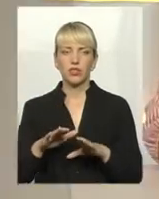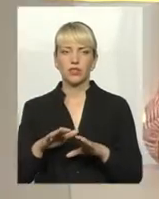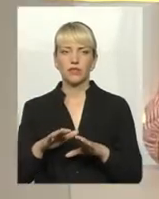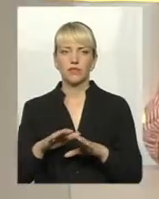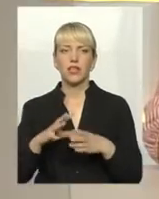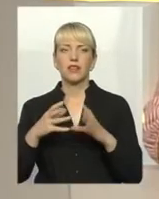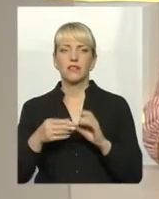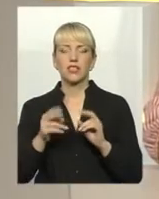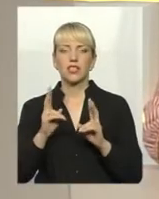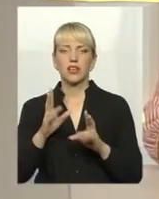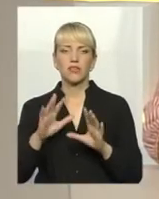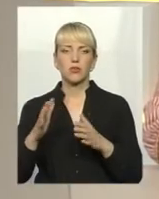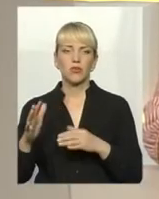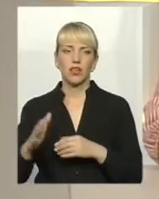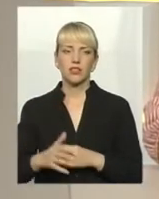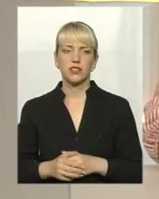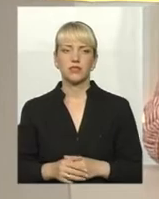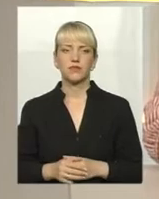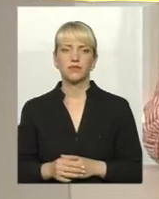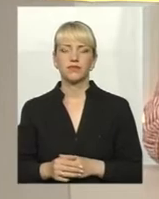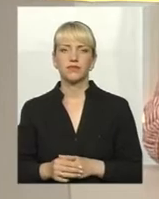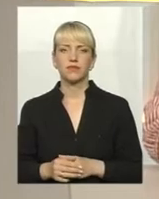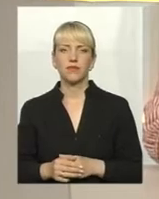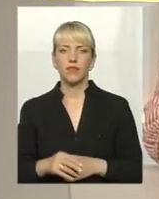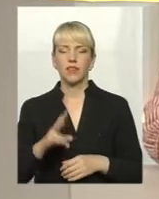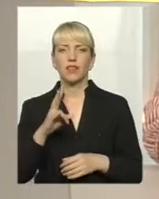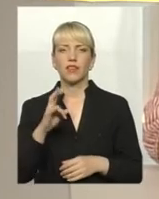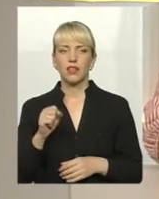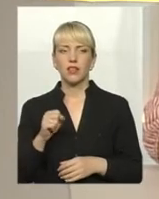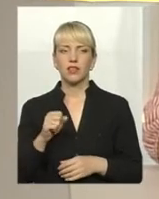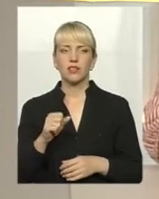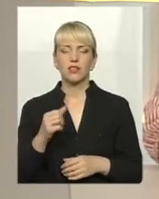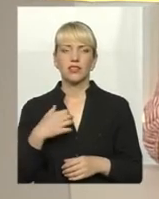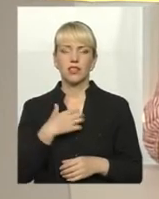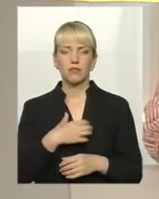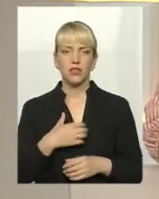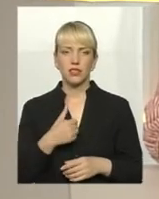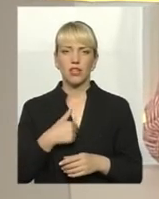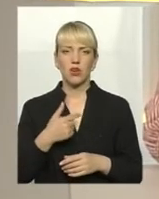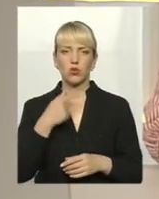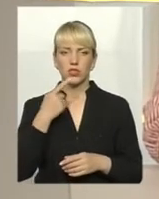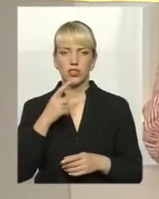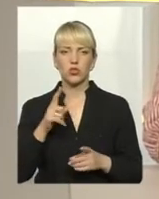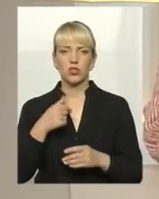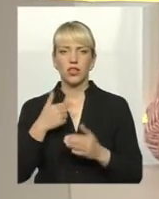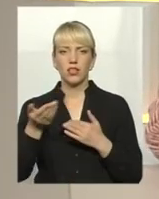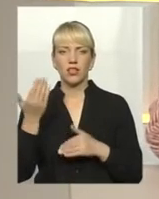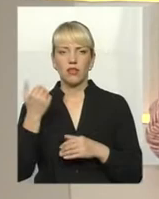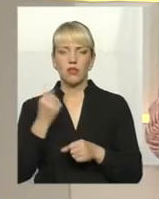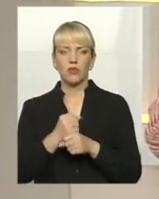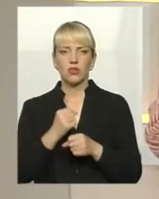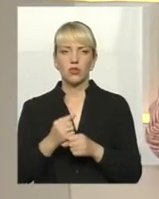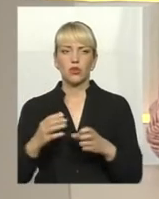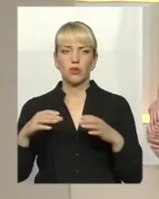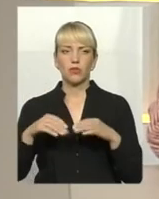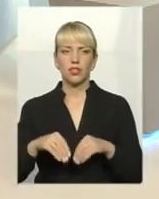і взагалі, як відбувається? Ну, насамперед, я хочу сказати, що я працюю недавно об'єднаним силищним головою.